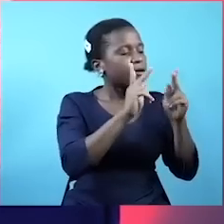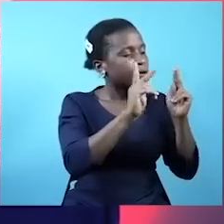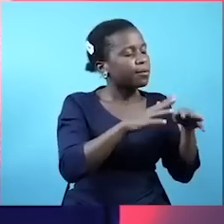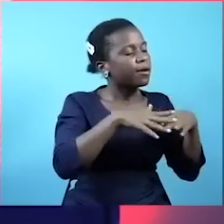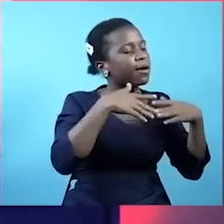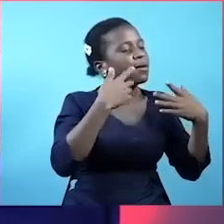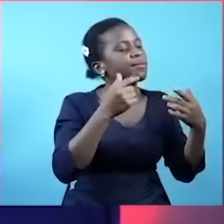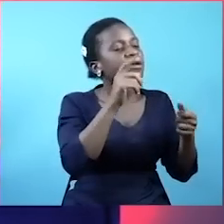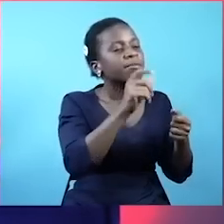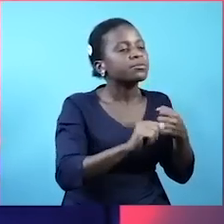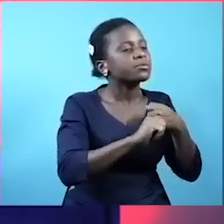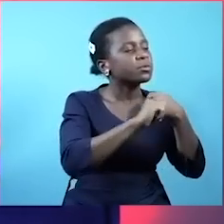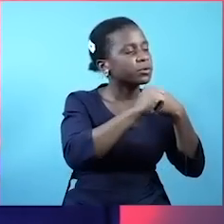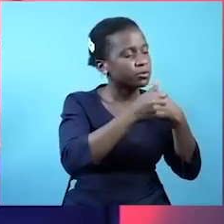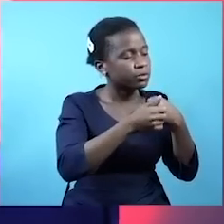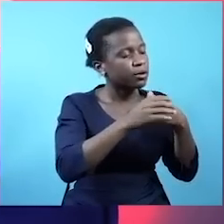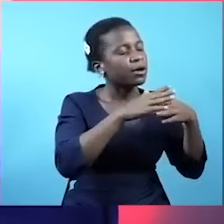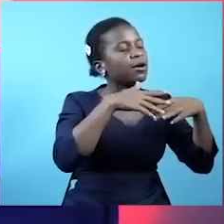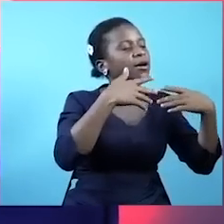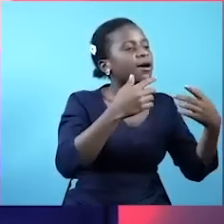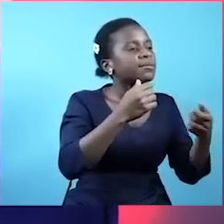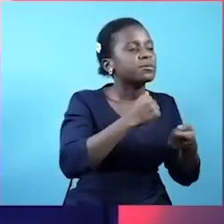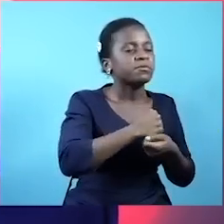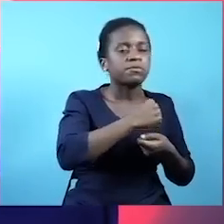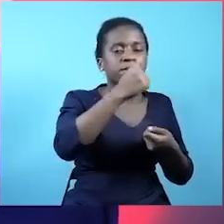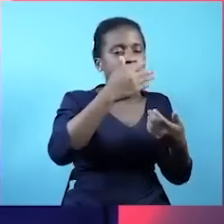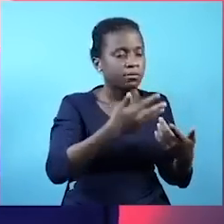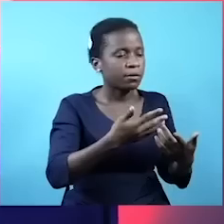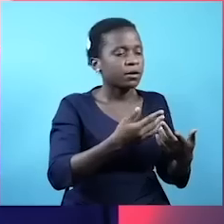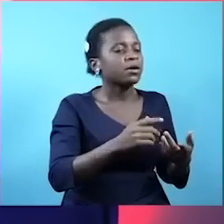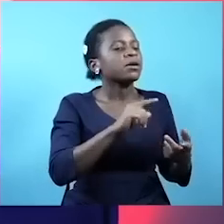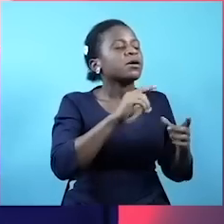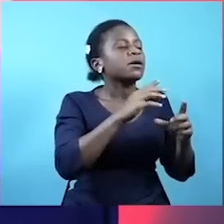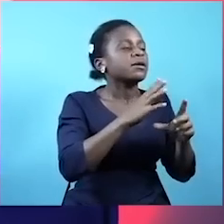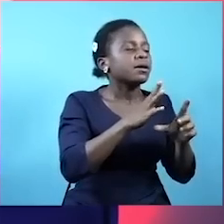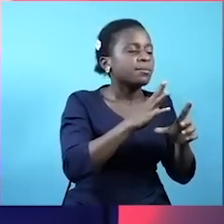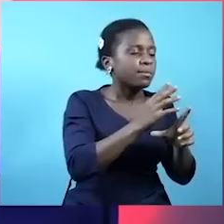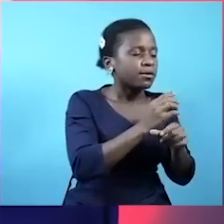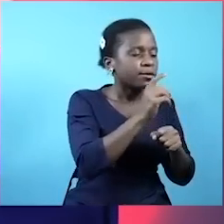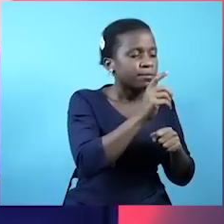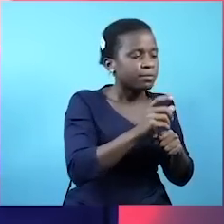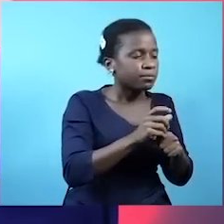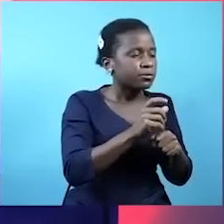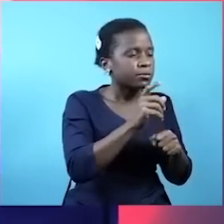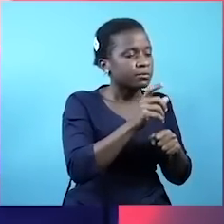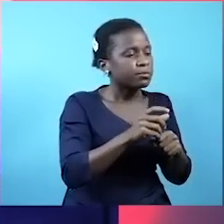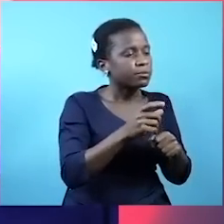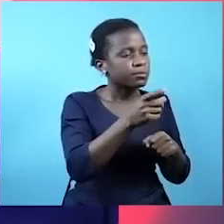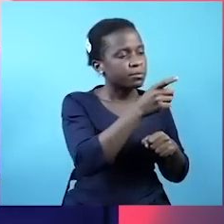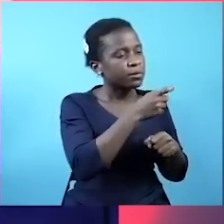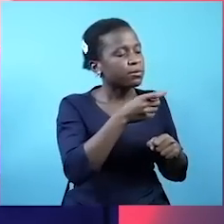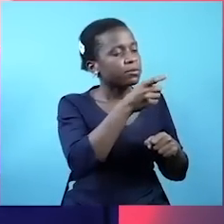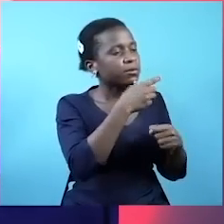No taxation. Ilipigiano vita kabisa. Ya kuwakisha. Iri mtu alipe kodi. Razma awakilishwa. Kuwakilishwa kwenye nini?